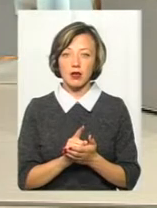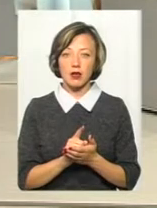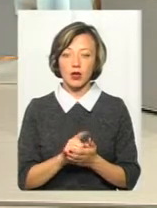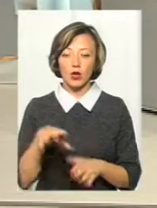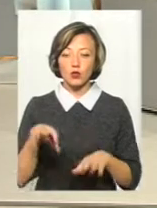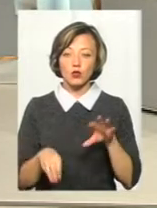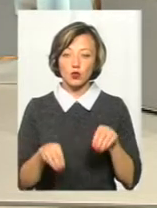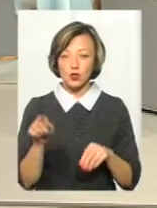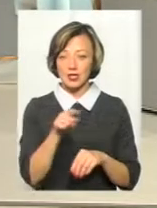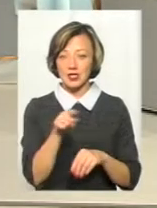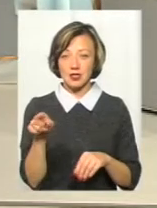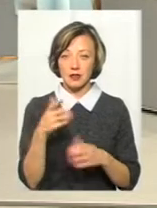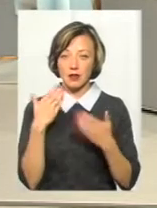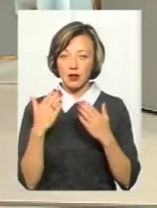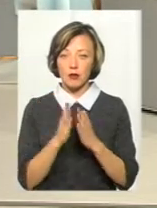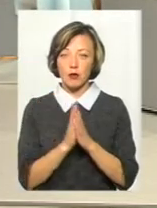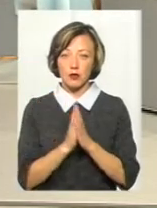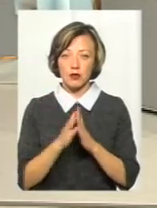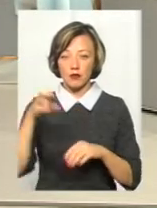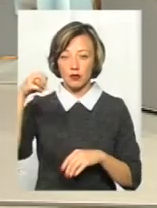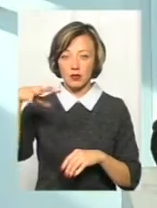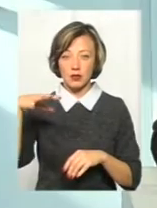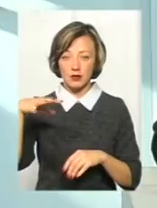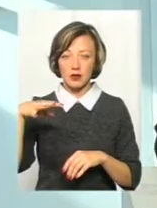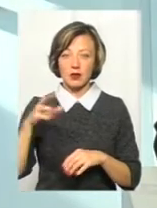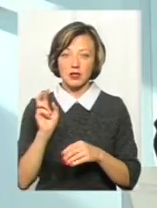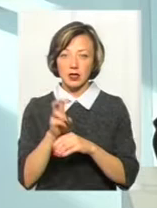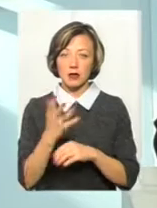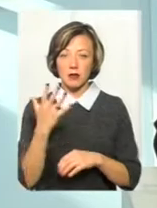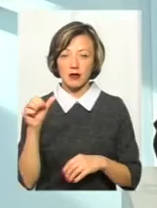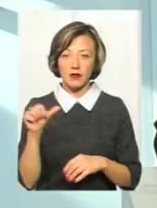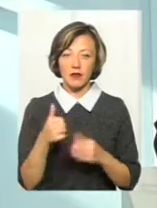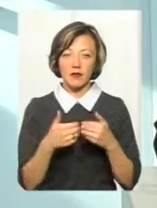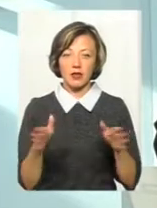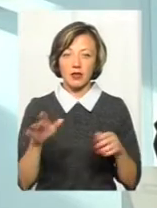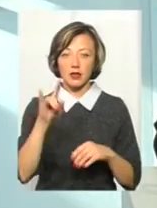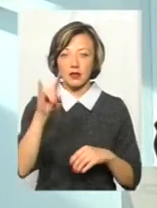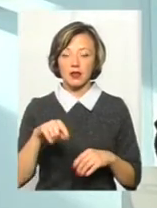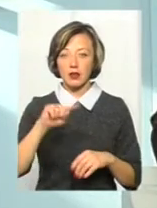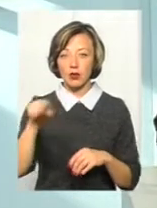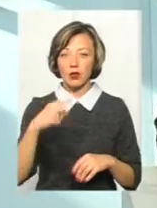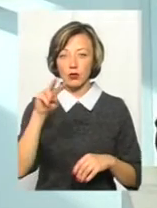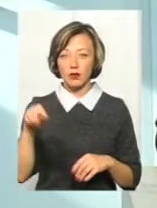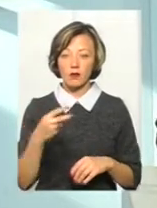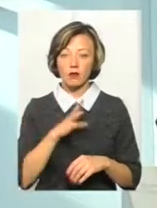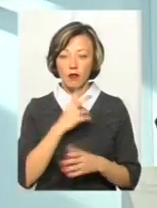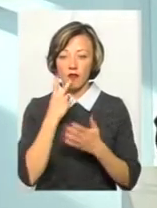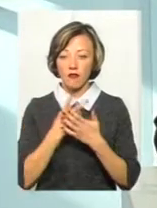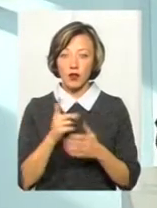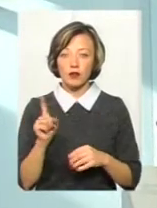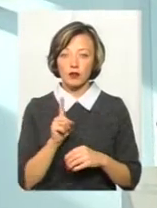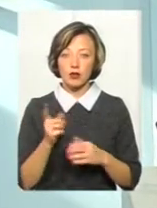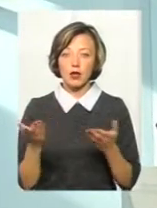попросити, ну, включити світло вечором, зайти там на п'ять хвилин, відкрити вікно на годинку, на дві, щоб було видно, що